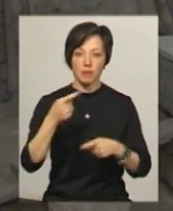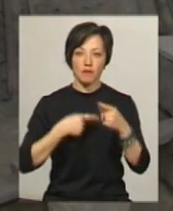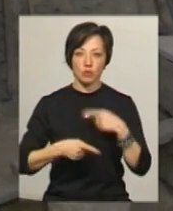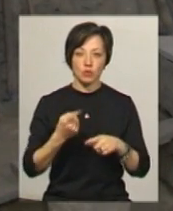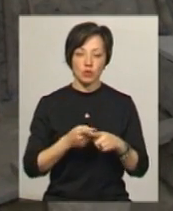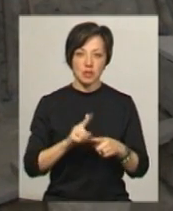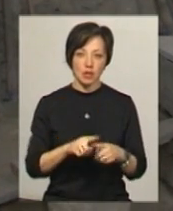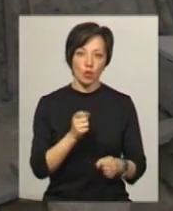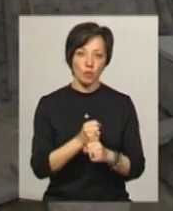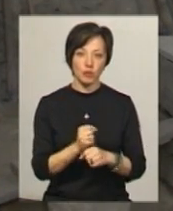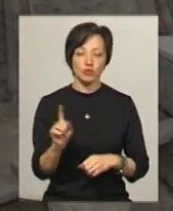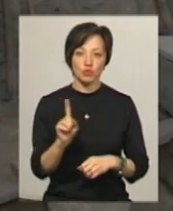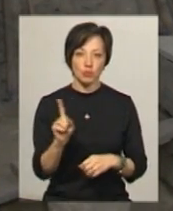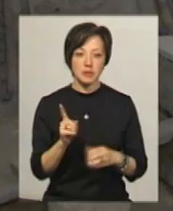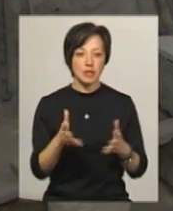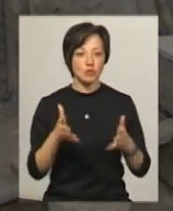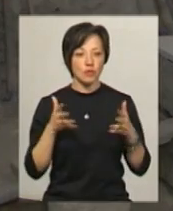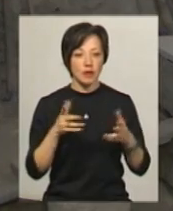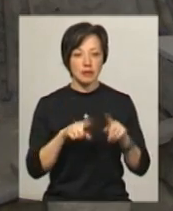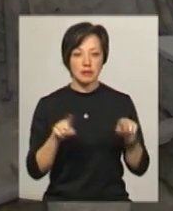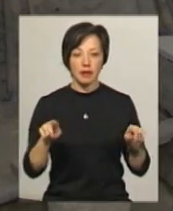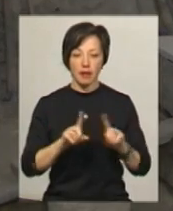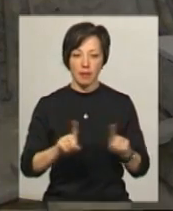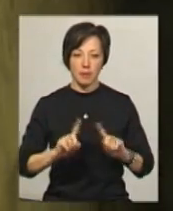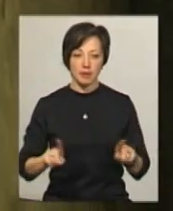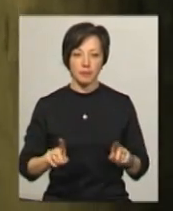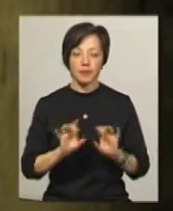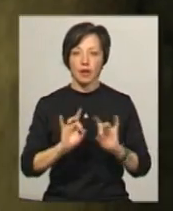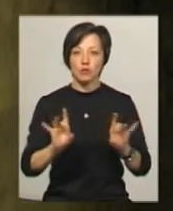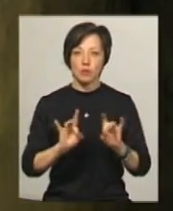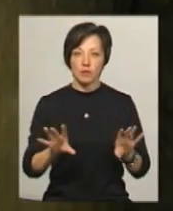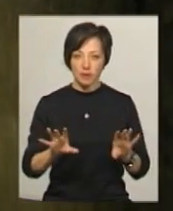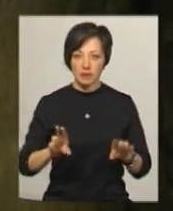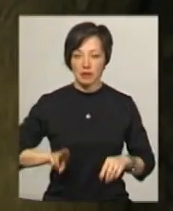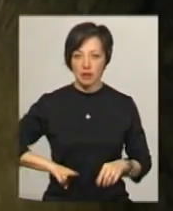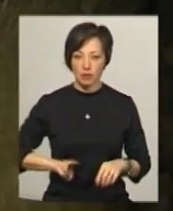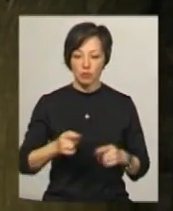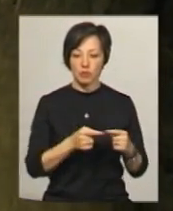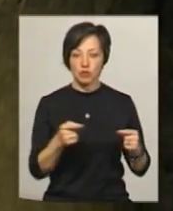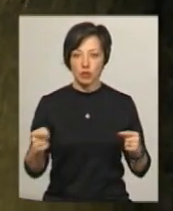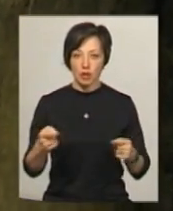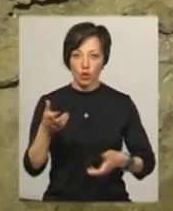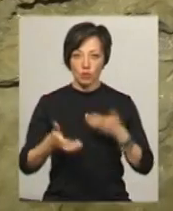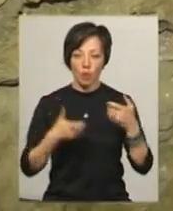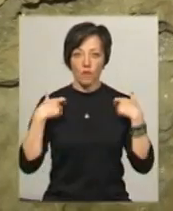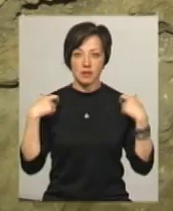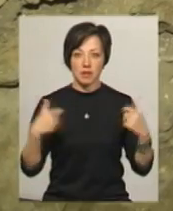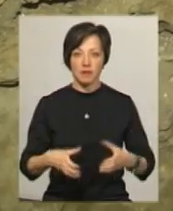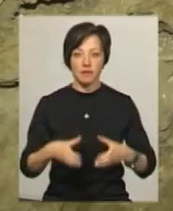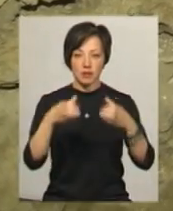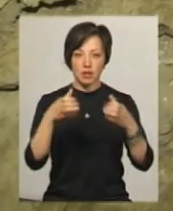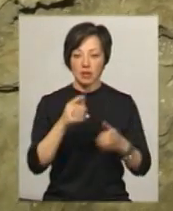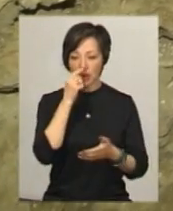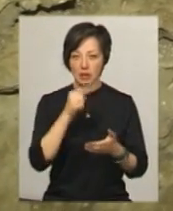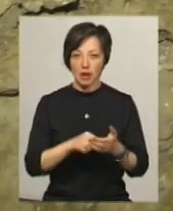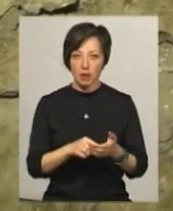цих робіт для того, щоб з'ясувати деякі елементи Як розповів Олег Погорілець, саме під час розкопок в офіцерській вежі археологи